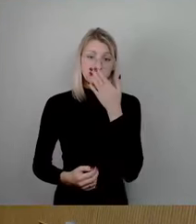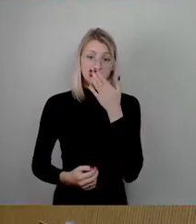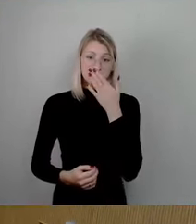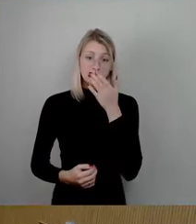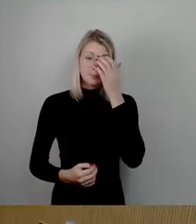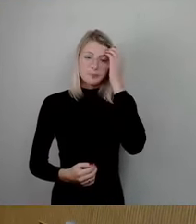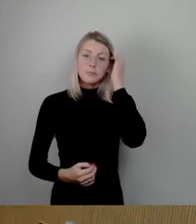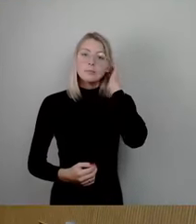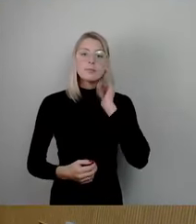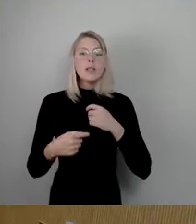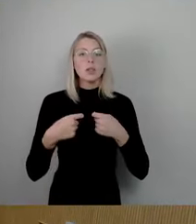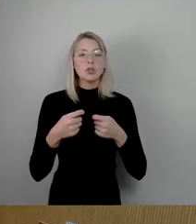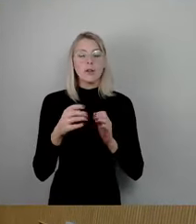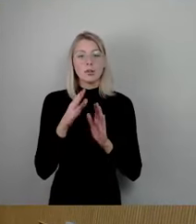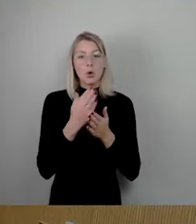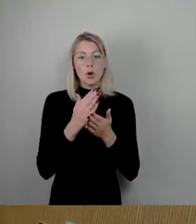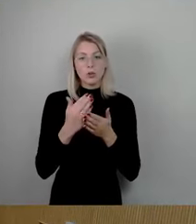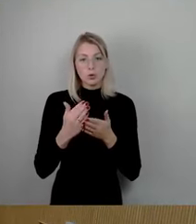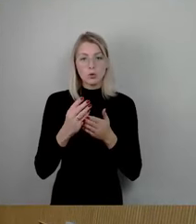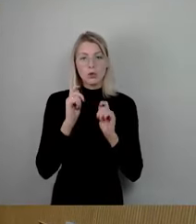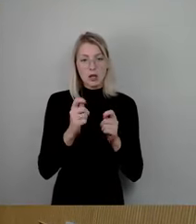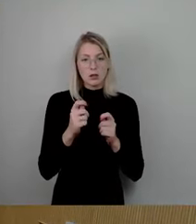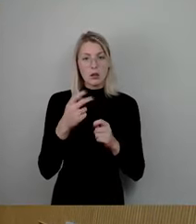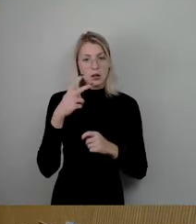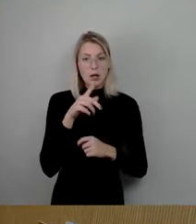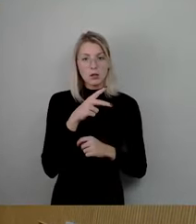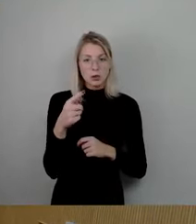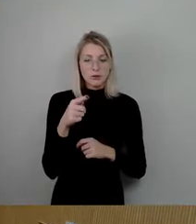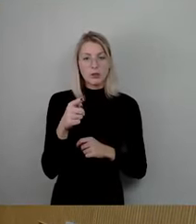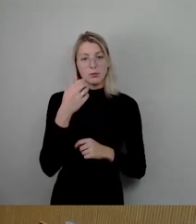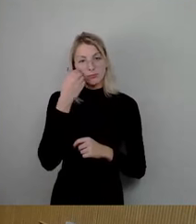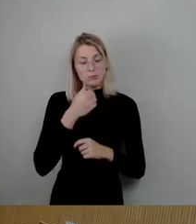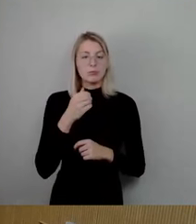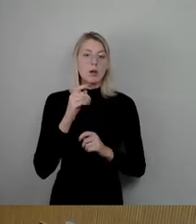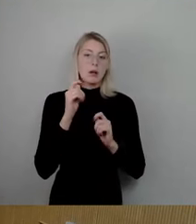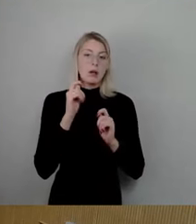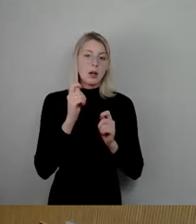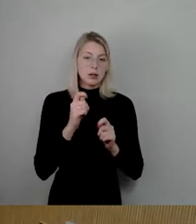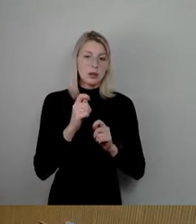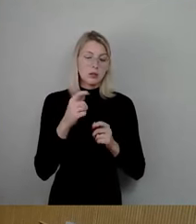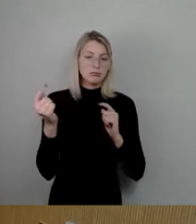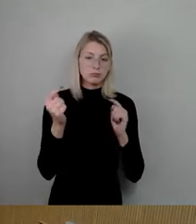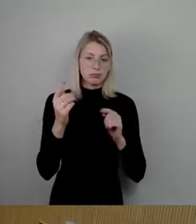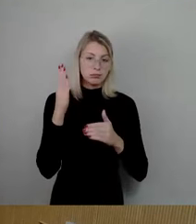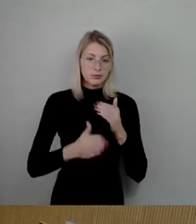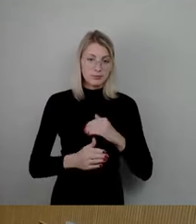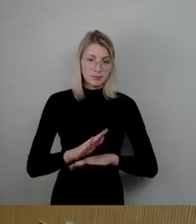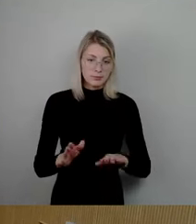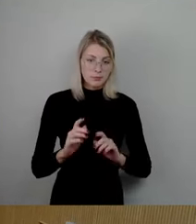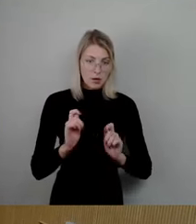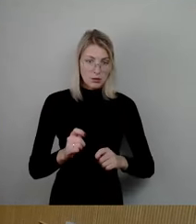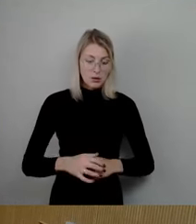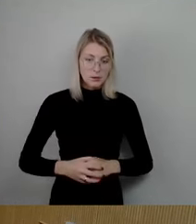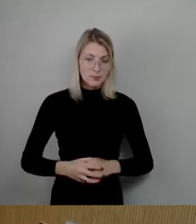Geschäftsordnungsantrag, Herr Latzynski. Ende der Debatte beantragen. Danke. So, Ende der